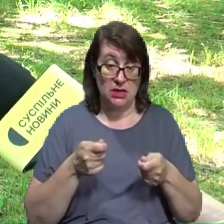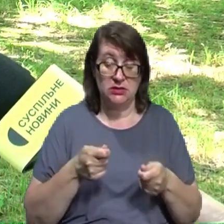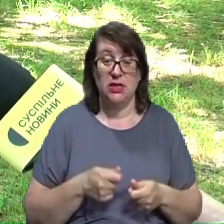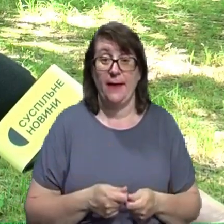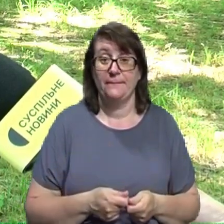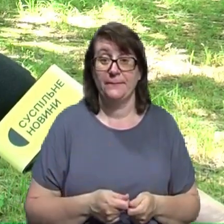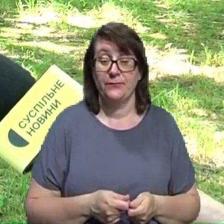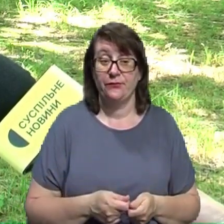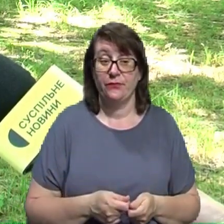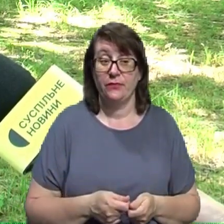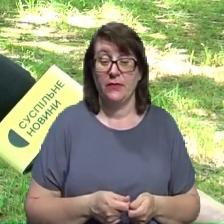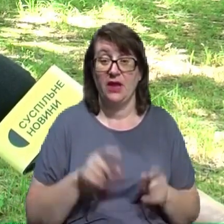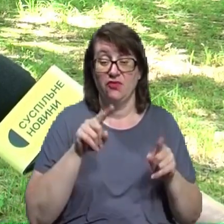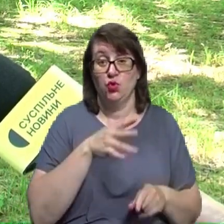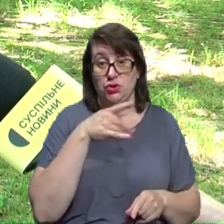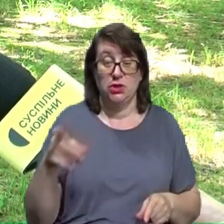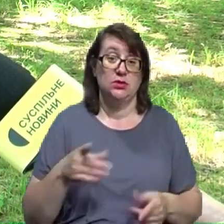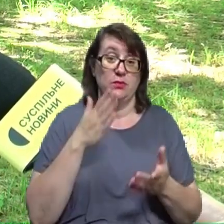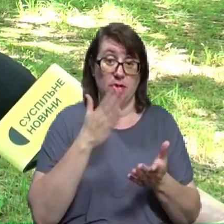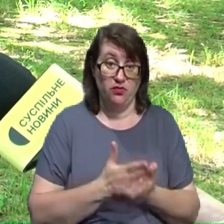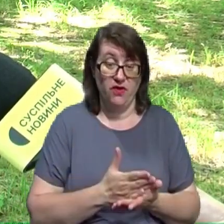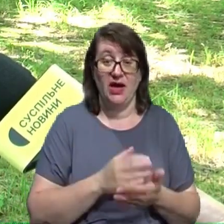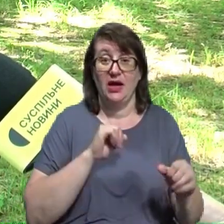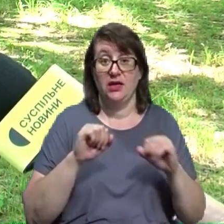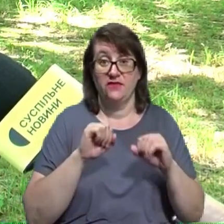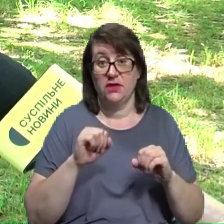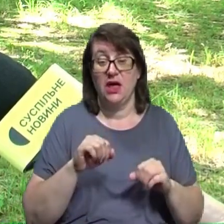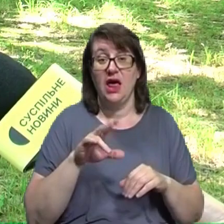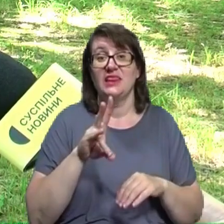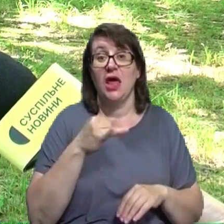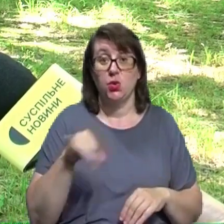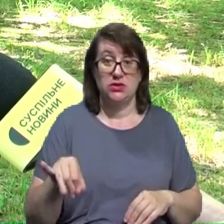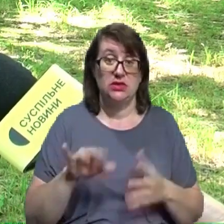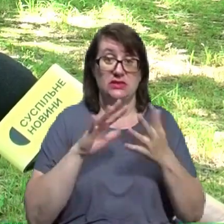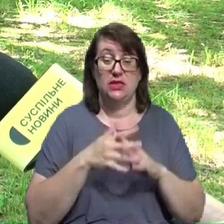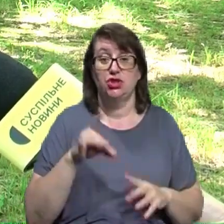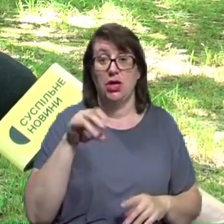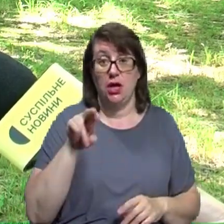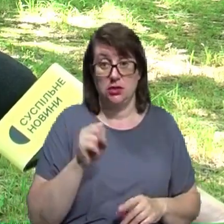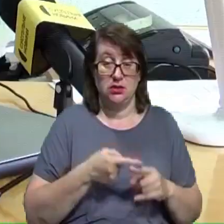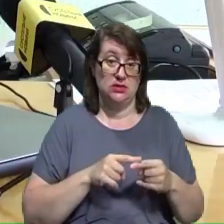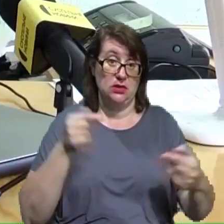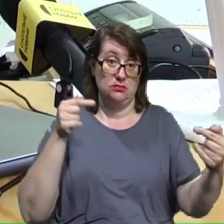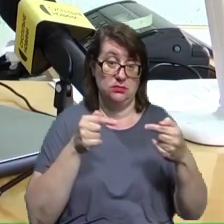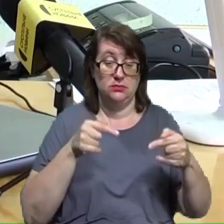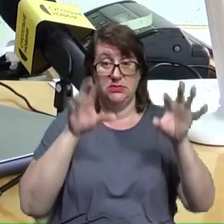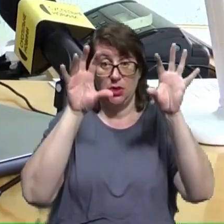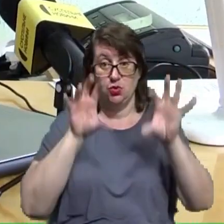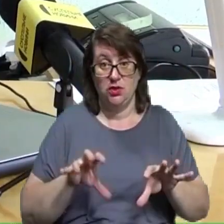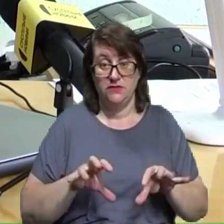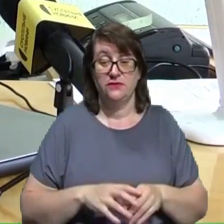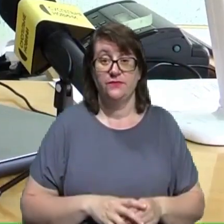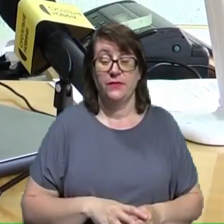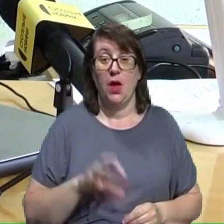в той же час перебуває керівником Народицької селищної ради і це суперечить законодавству, не може бути. Олег Ірмалюк